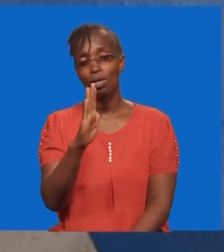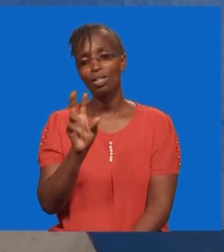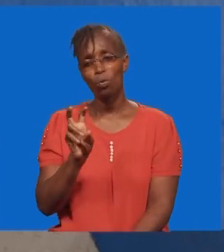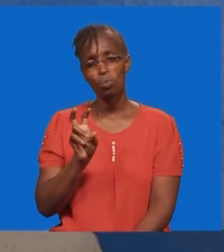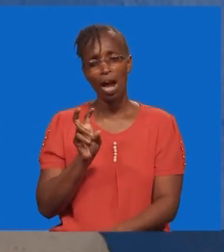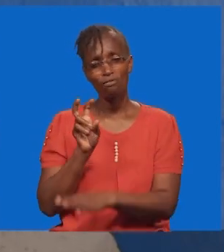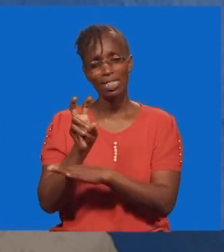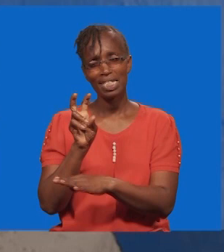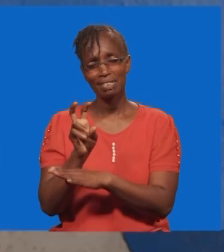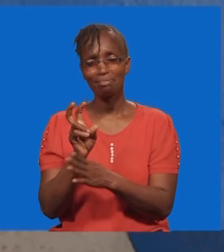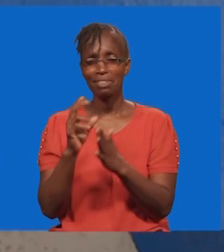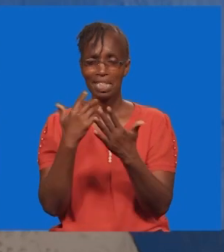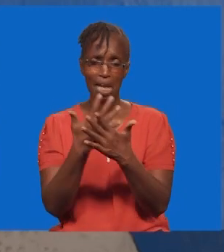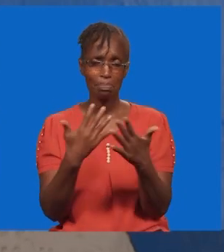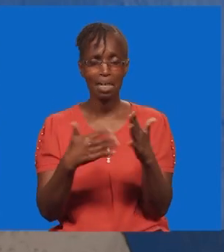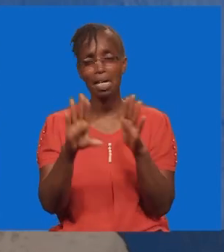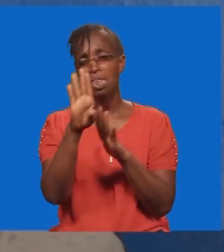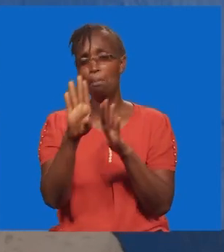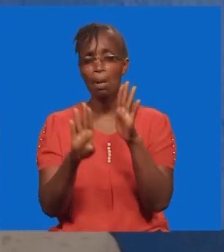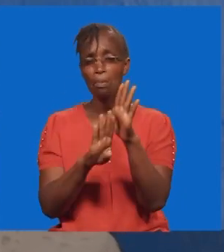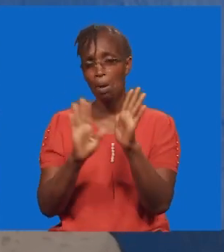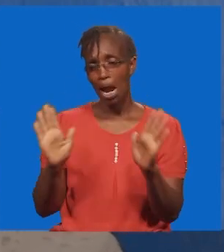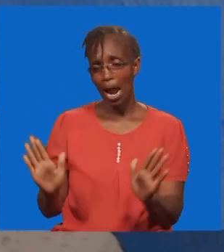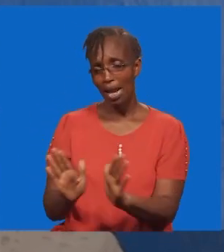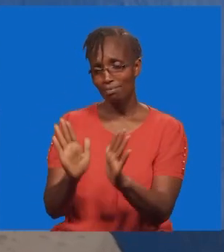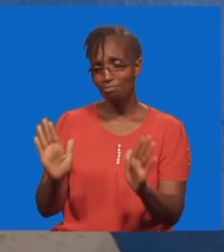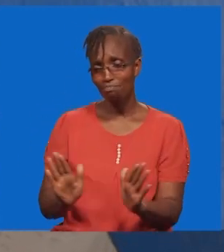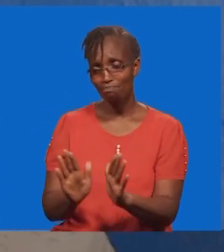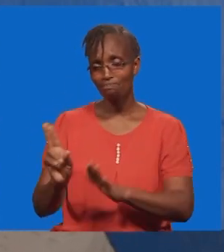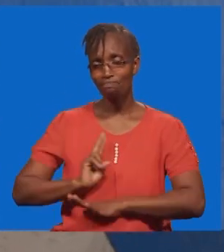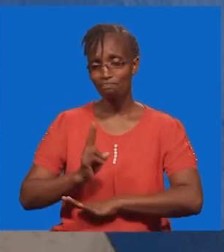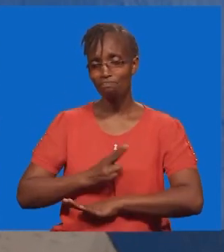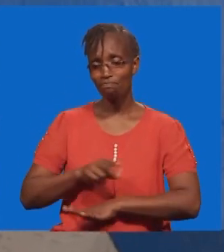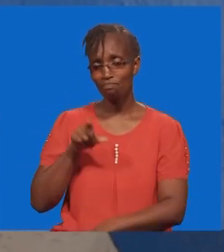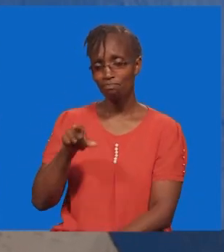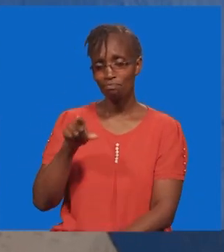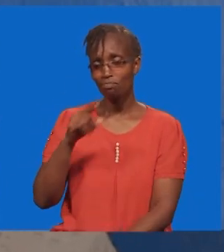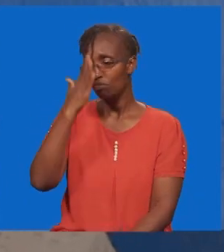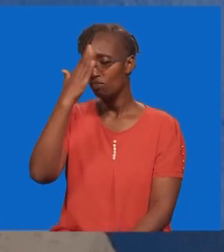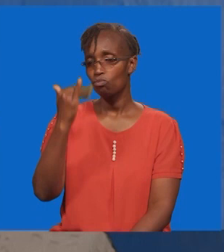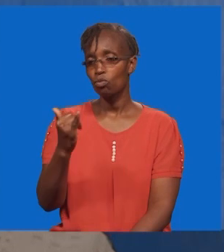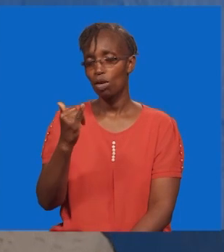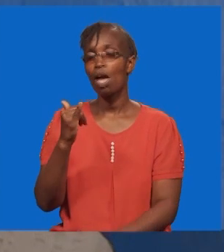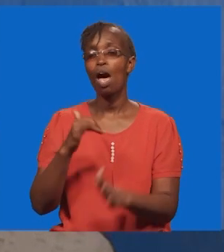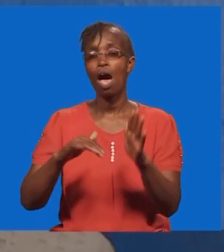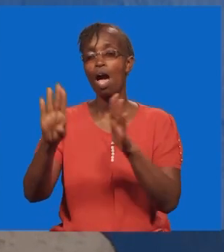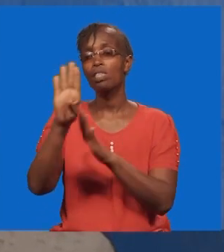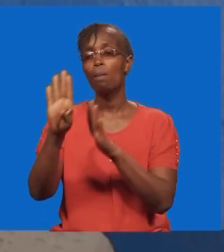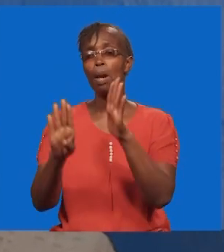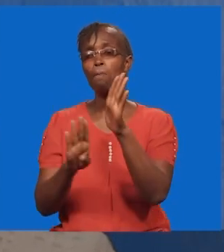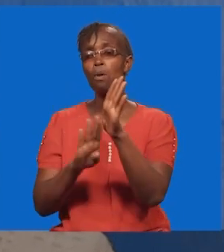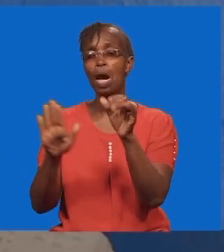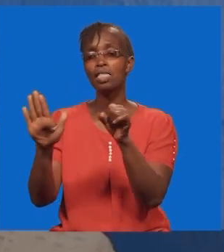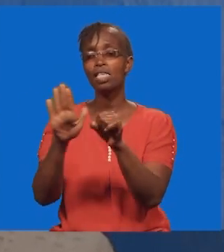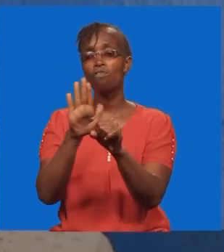Tunaona, Biblia inatuimisa njambo hili kwa nini? Kwa sababu ndunina ranyingi,